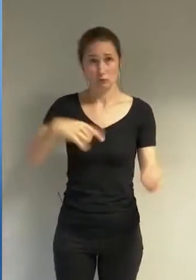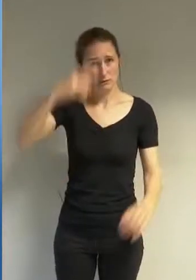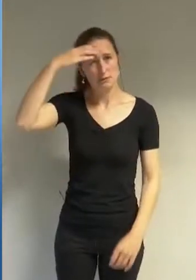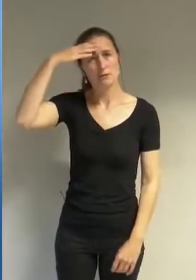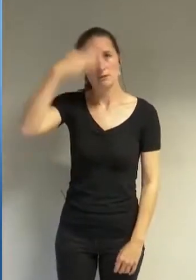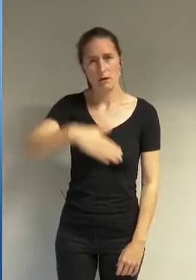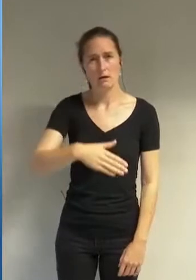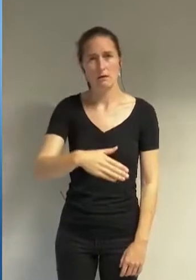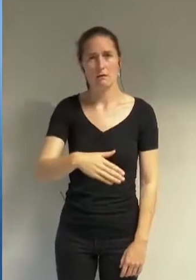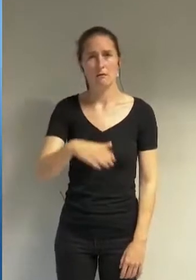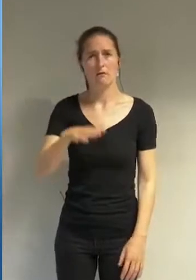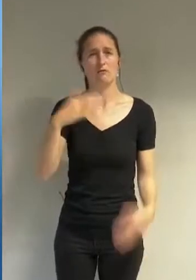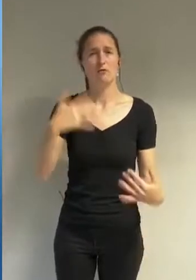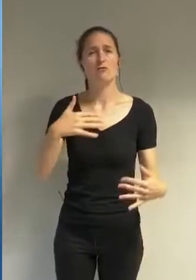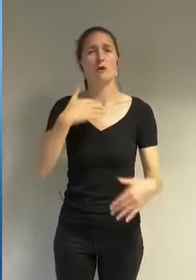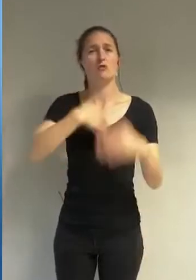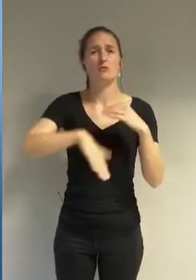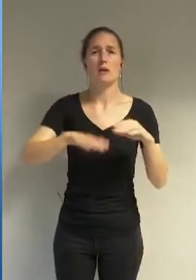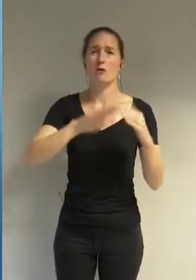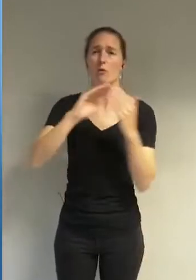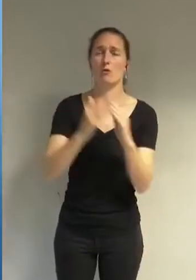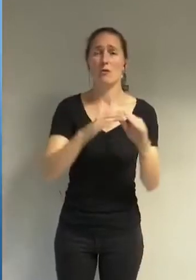musulmans de France et ailleurs dans le monde